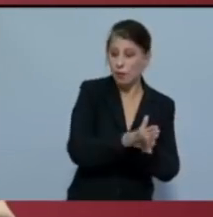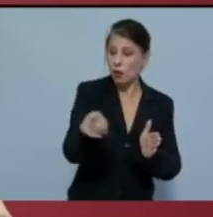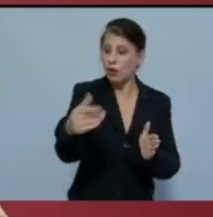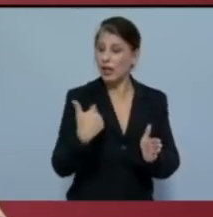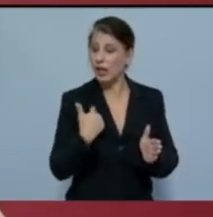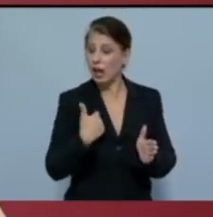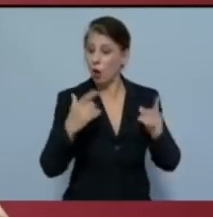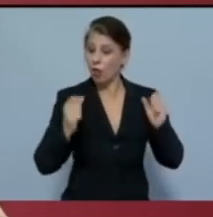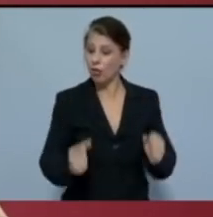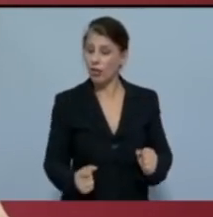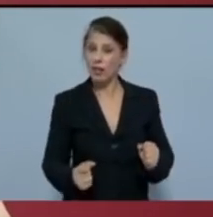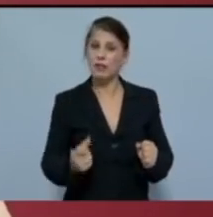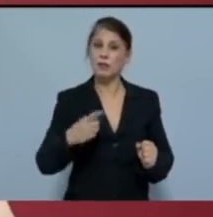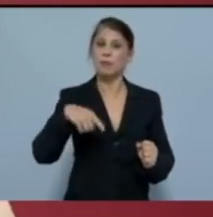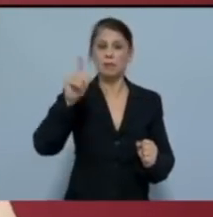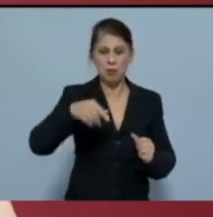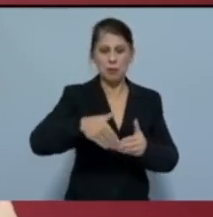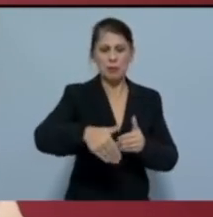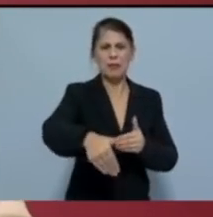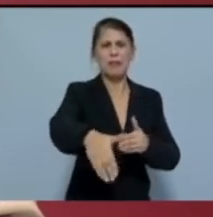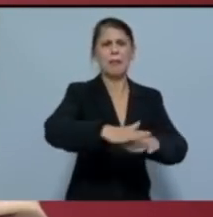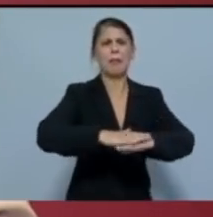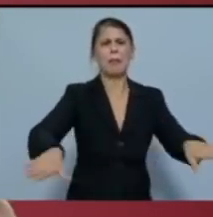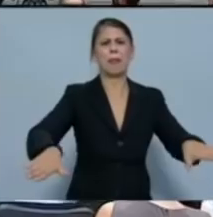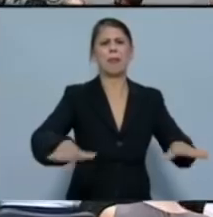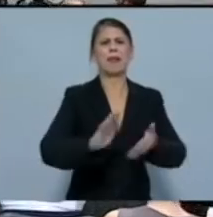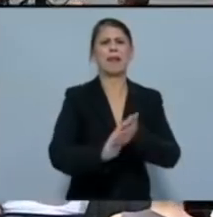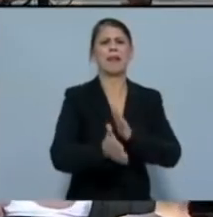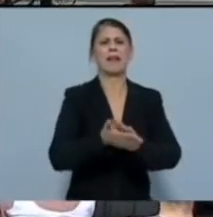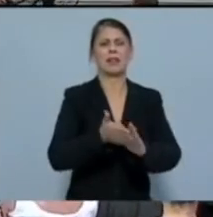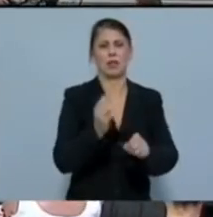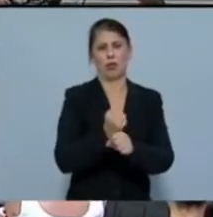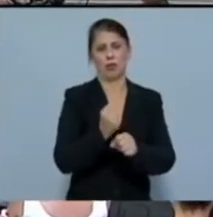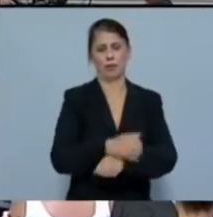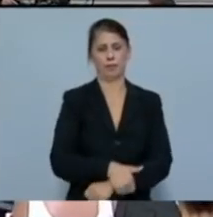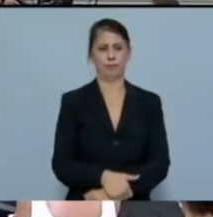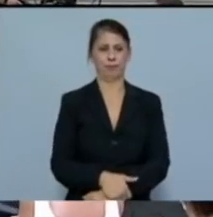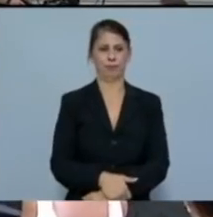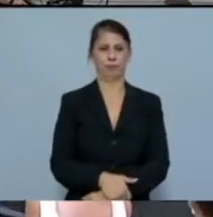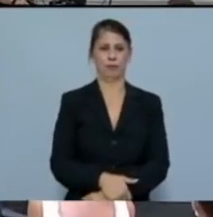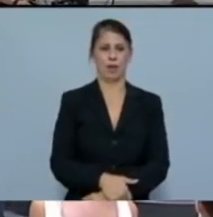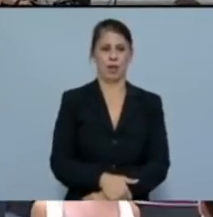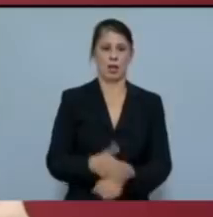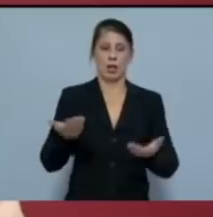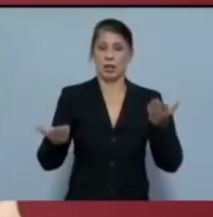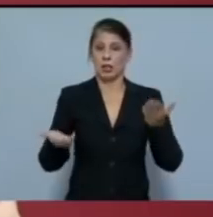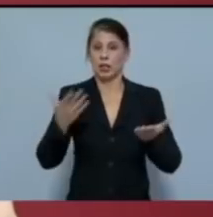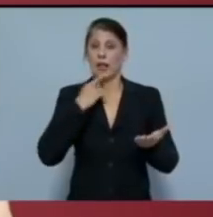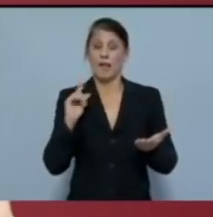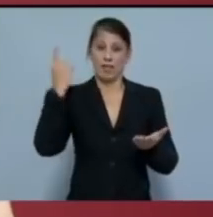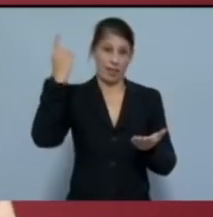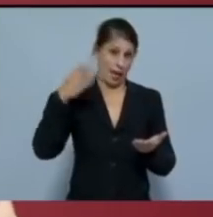σε θέσεις με ημερομηνία λήξης. Το ισοζύγιο των ευκαιριών που ο